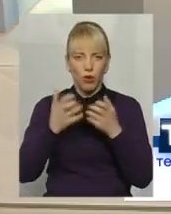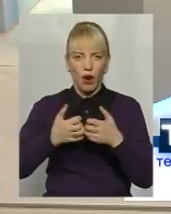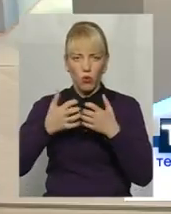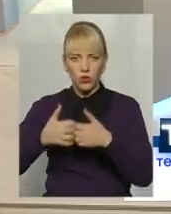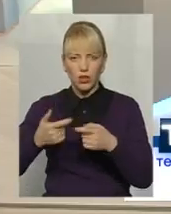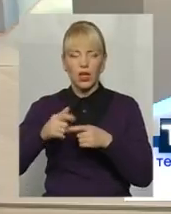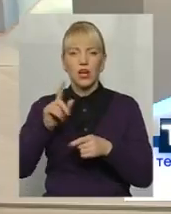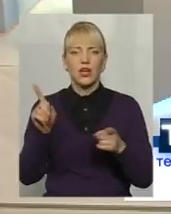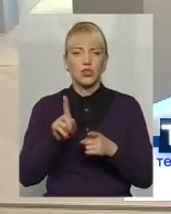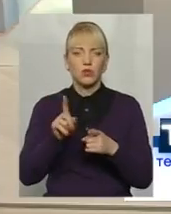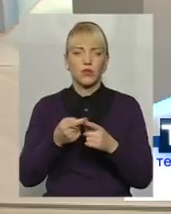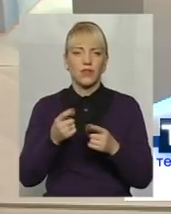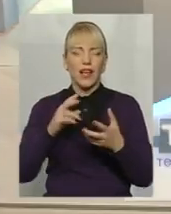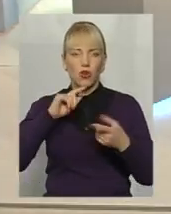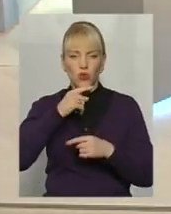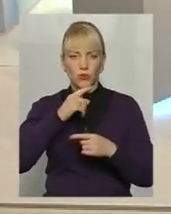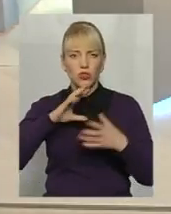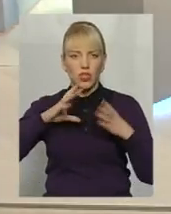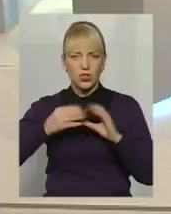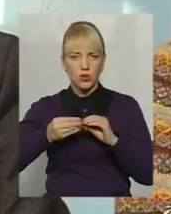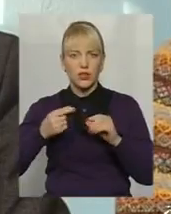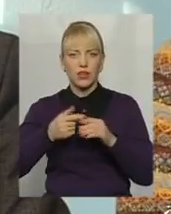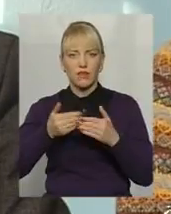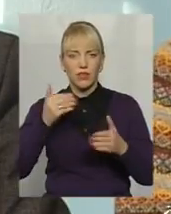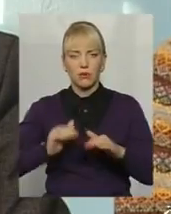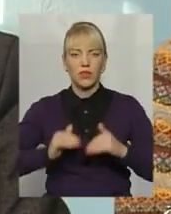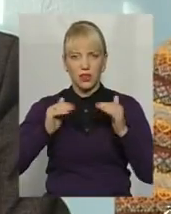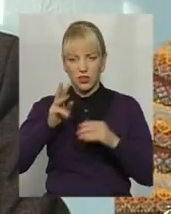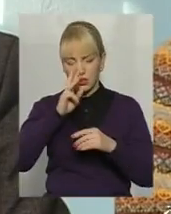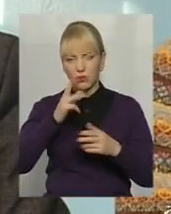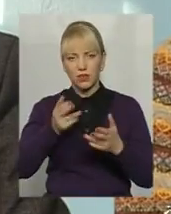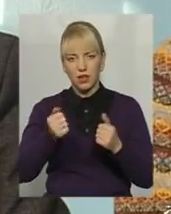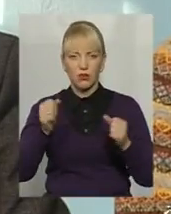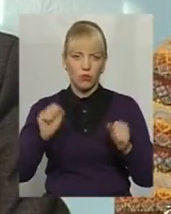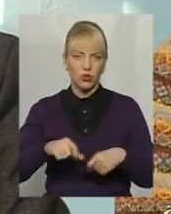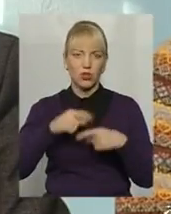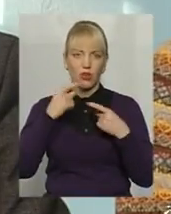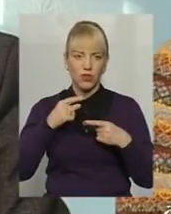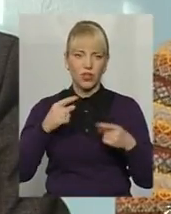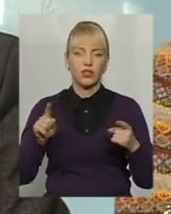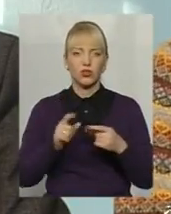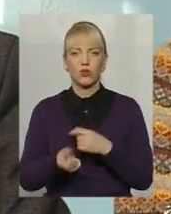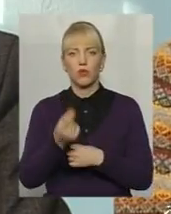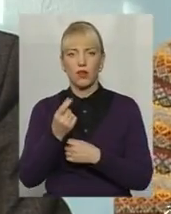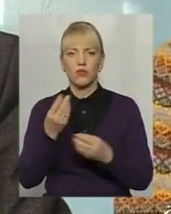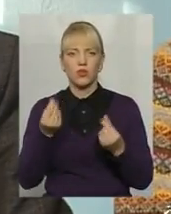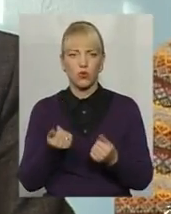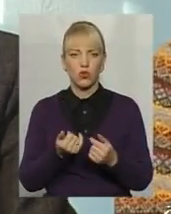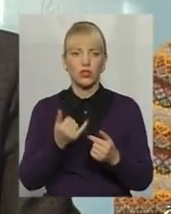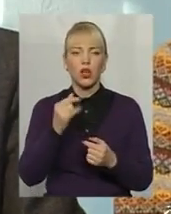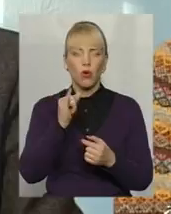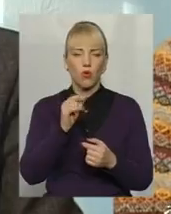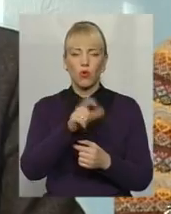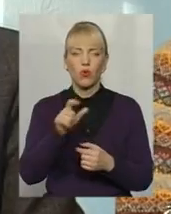економічного результату від підняття заробітної плати, так, можна говорити, що появляться кошти в певної категорії